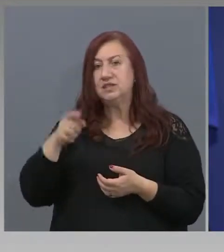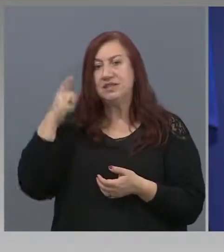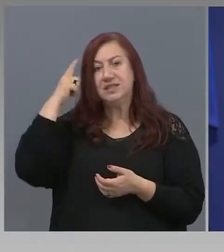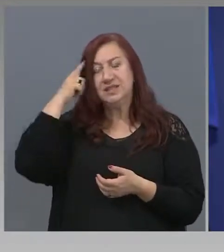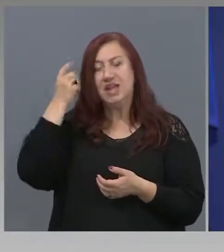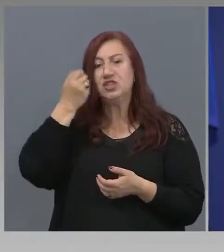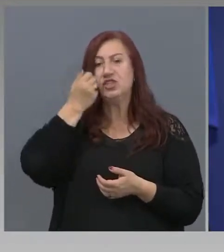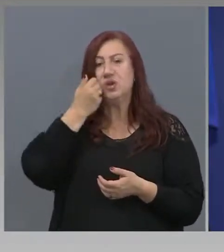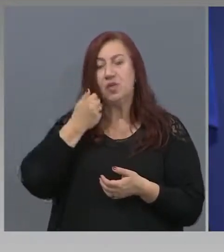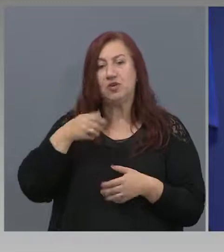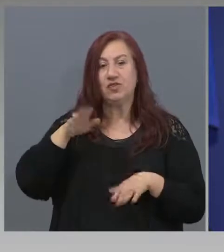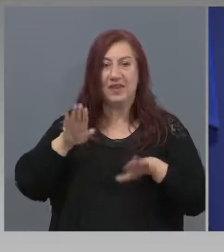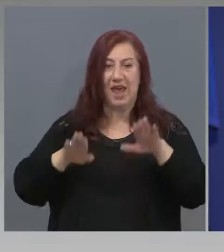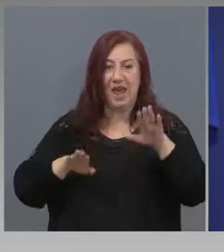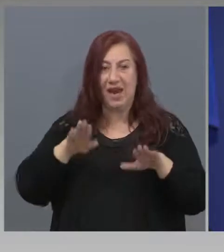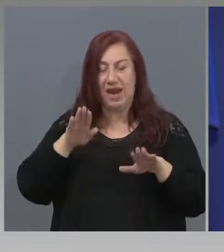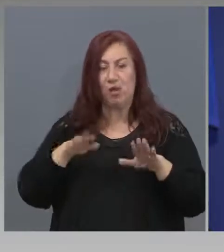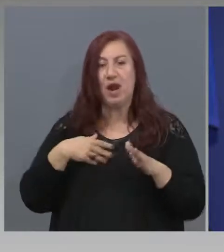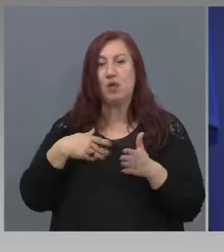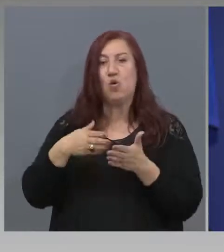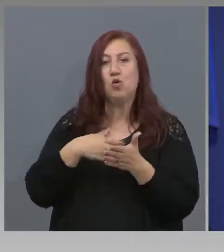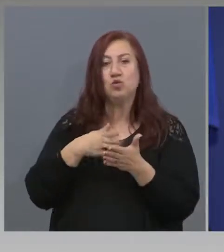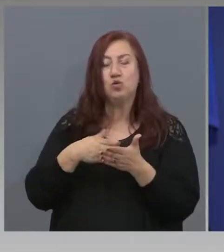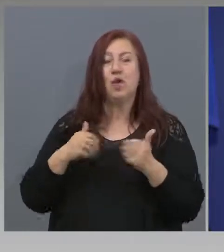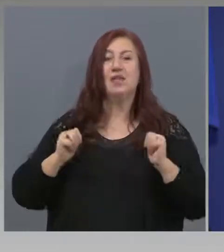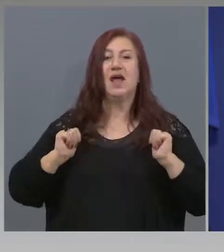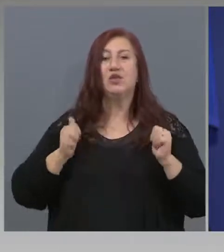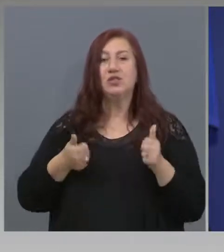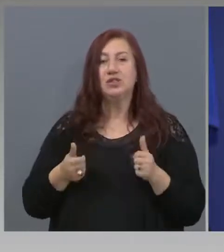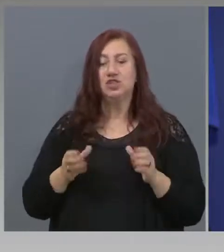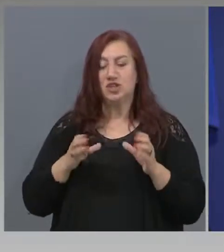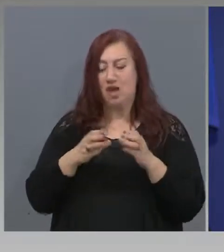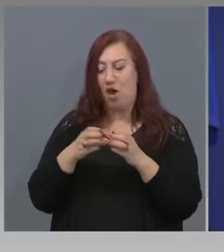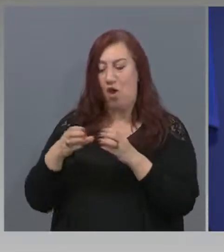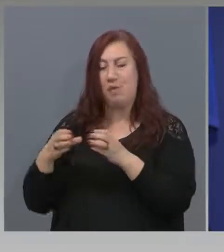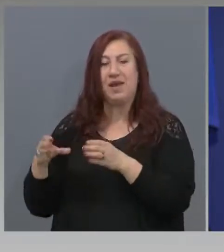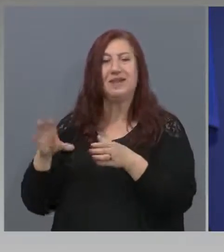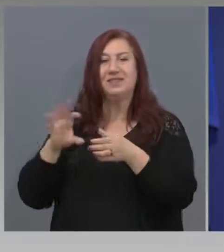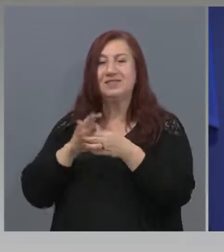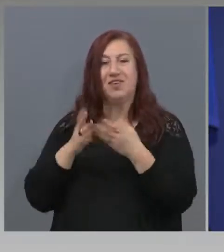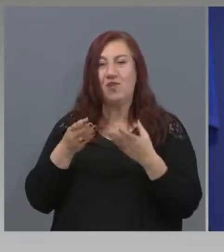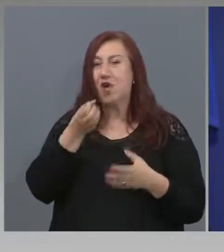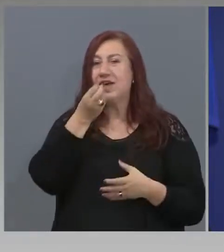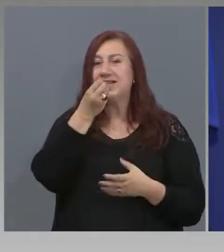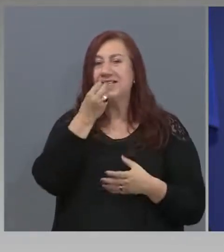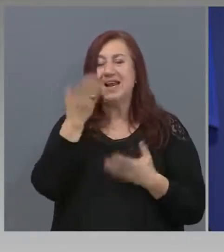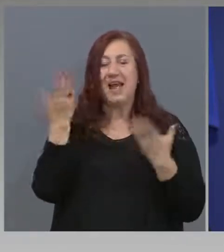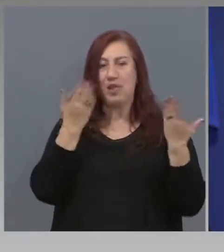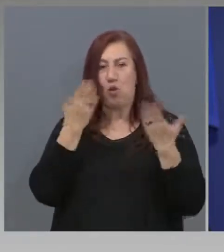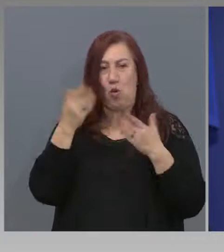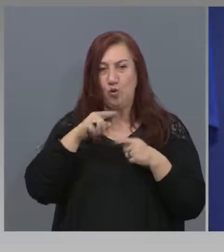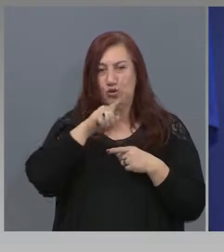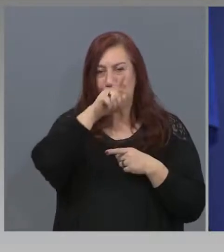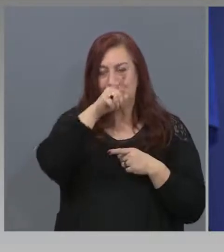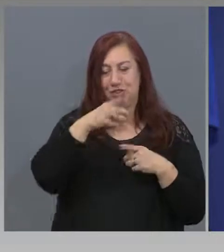регулярно услугите на туристически обекти, свързани с зелени училища, провеждането на зелени училища,